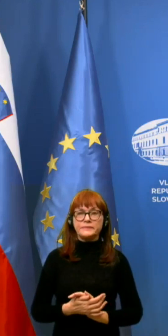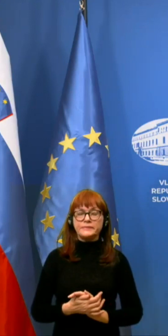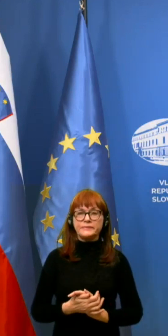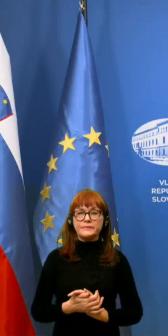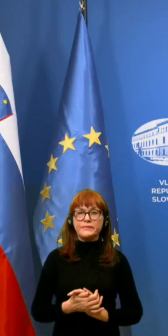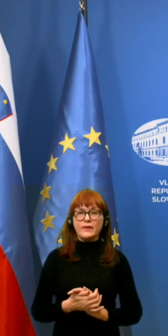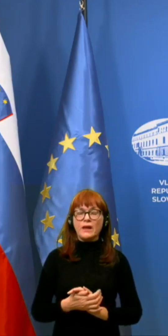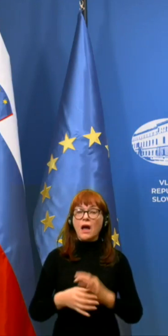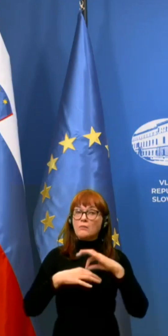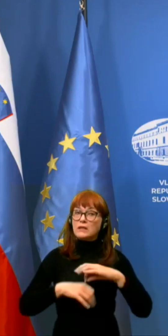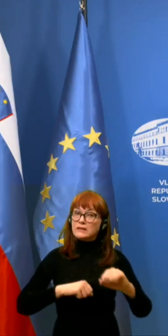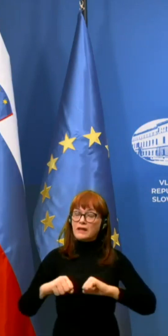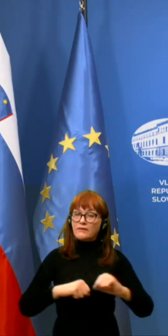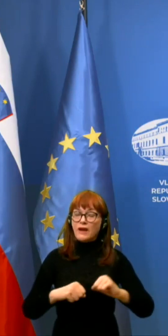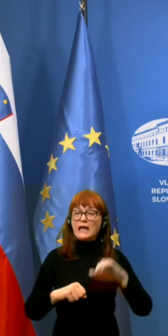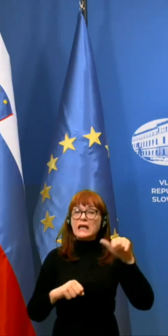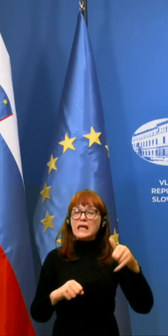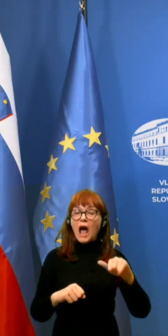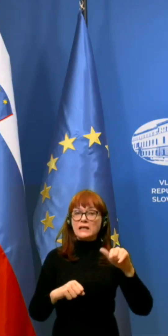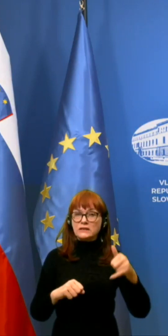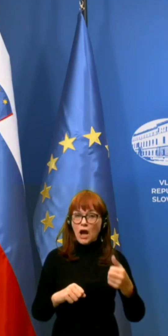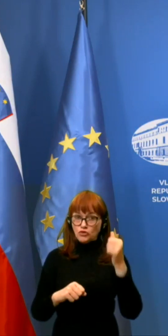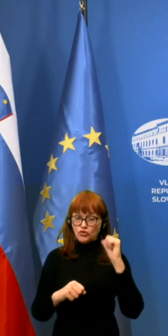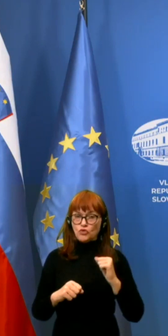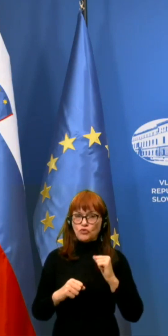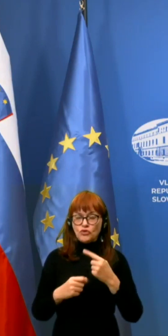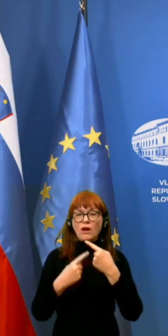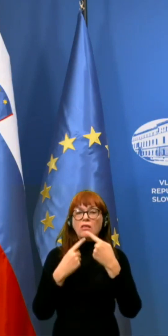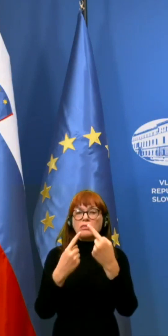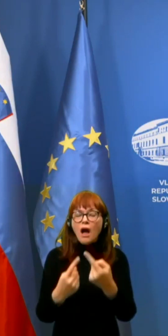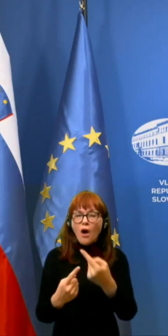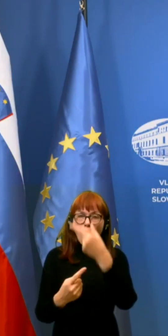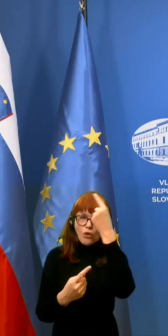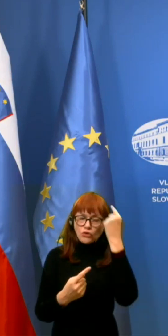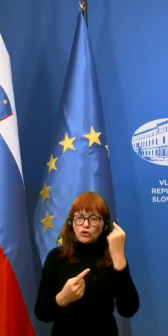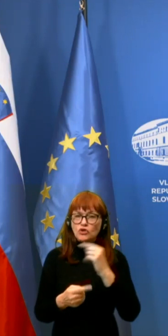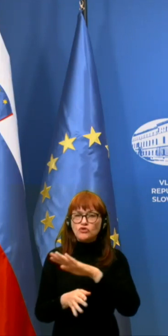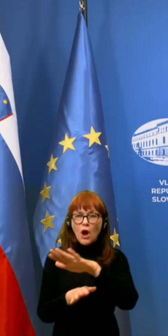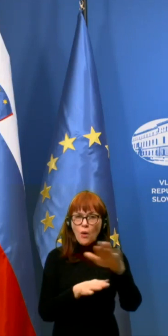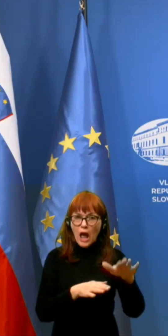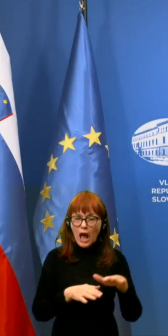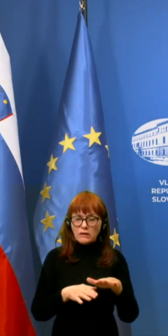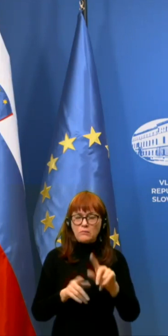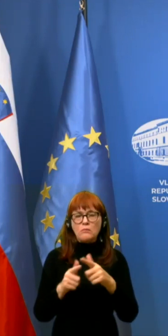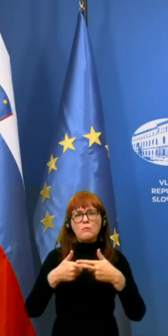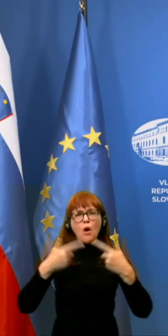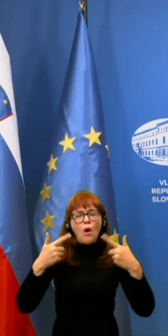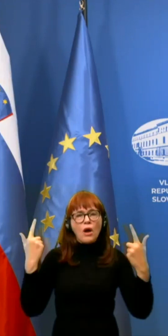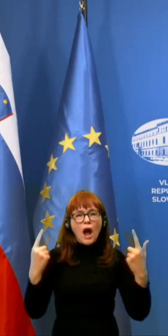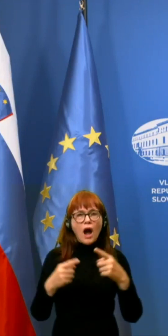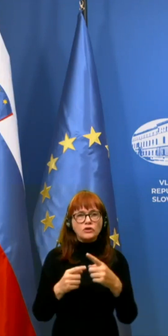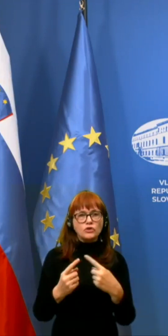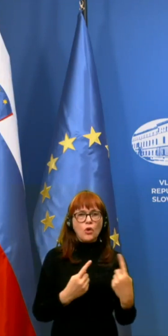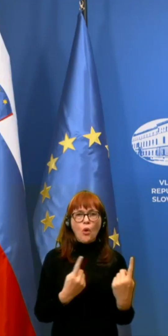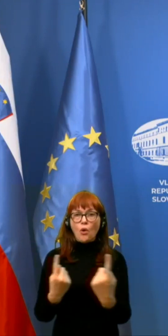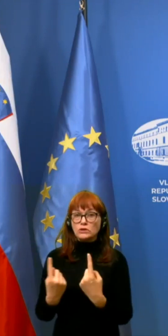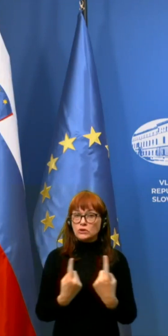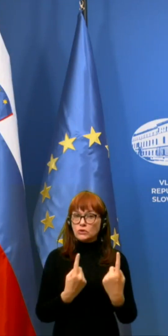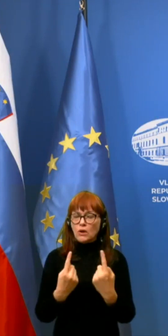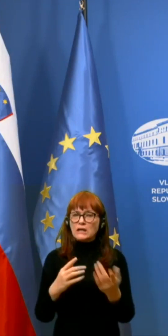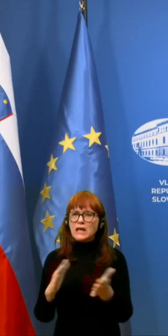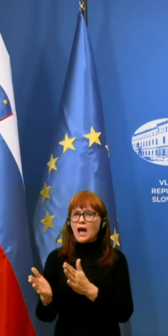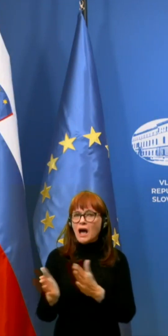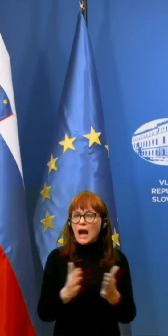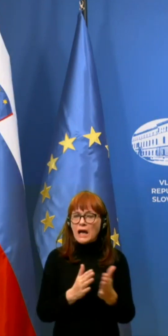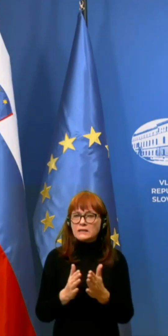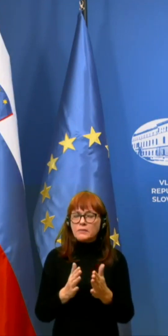Predsednik vlada Janez Janša je v očerajšnjem nagovoru državljankam in državljanom pojasnil te okoliščine, razmere